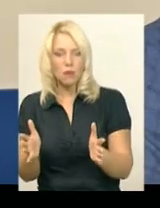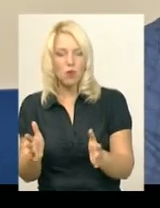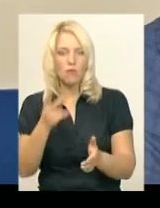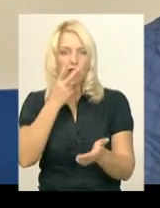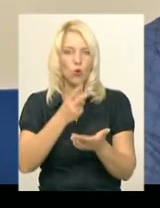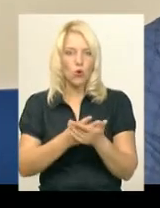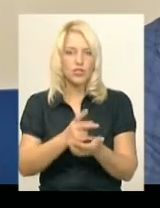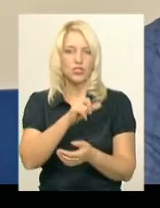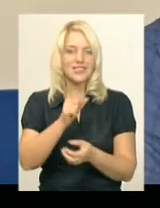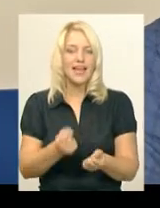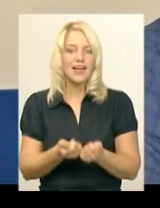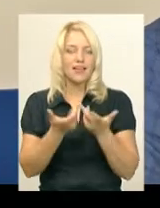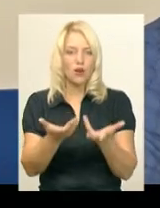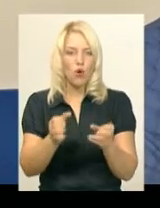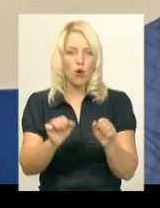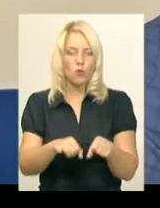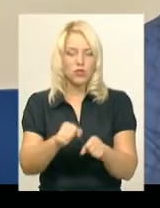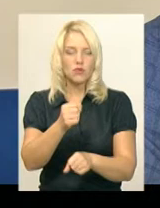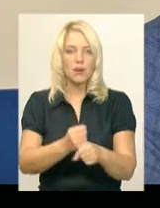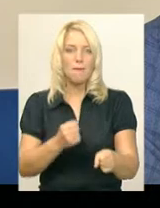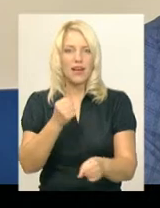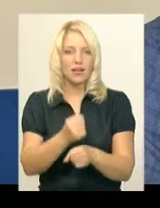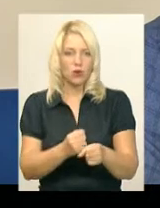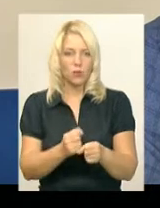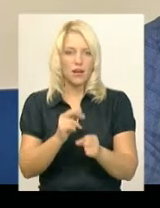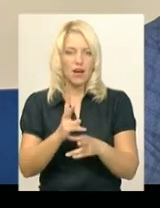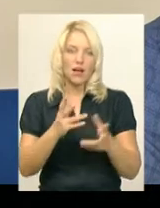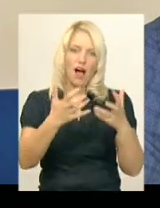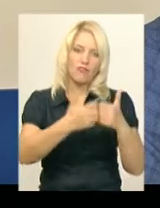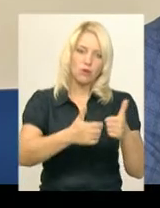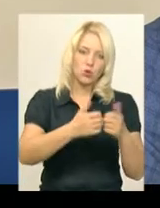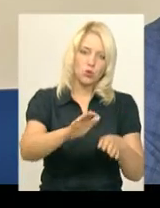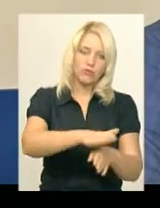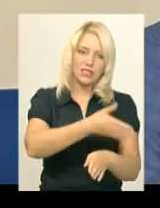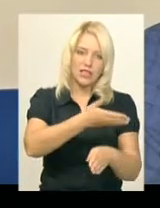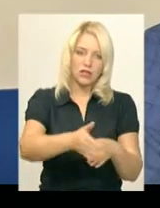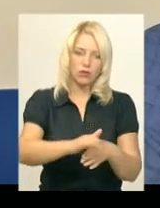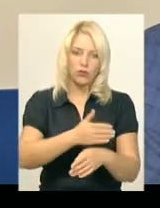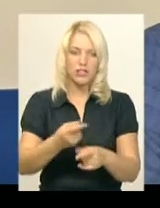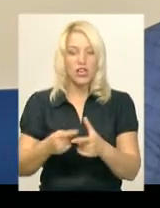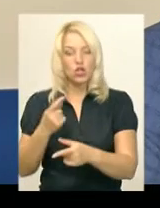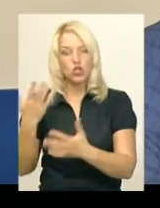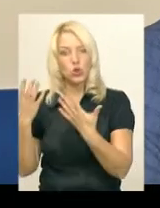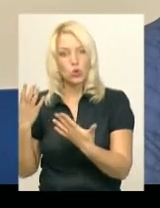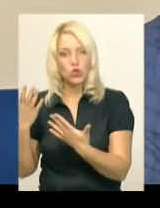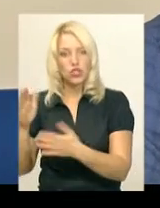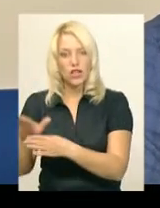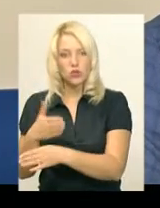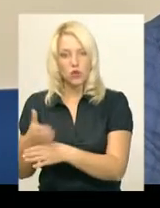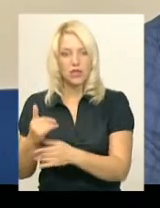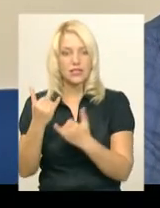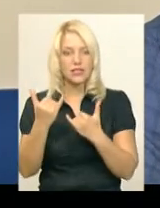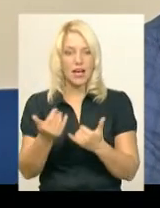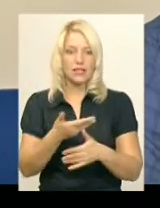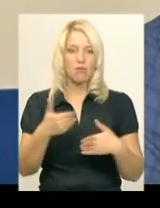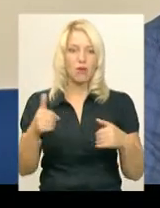кількох можливостей переробки, як то, наприклад, автоматизоване сортування, вторсироване чи ручне сортування. Але зараз